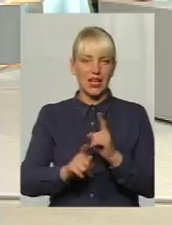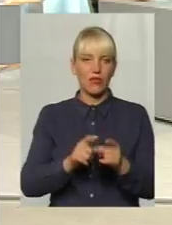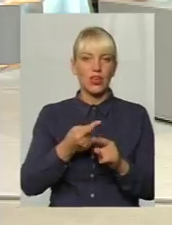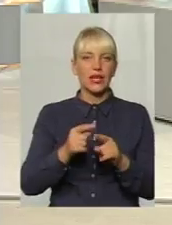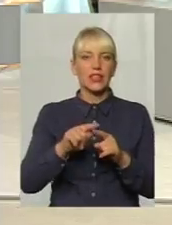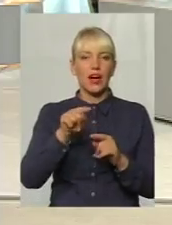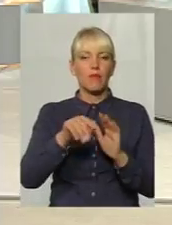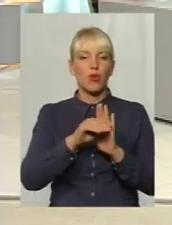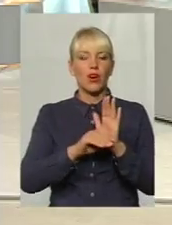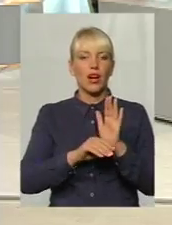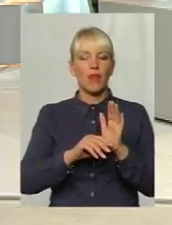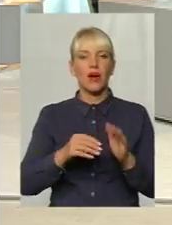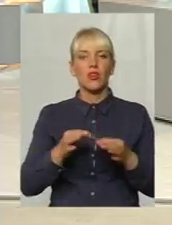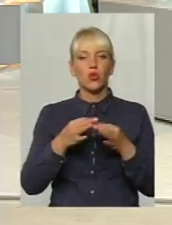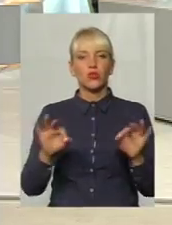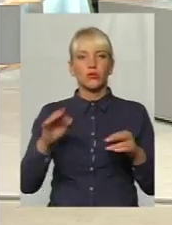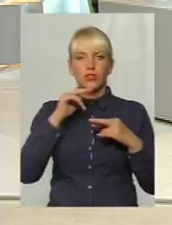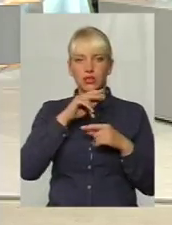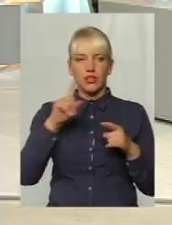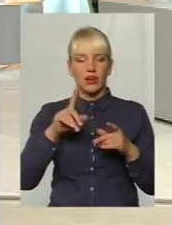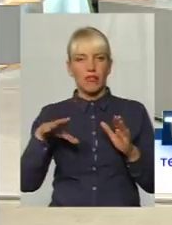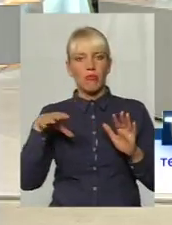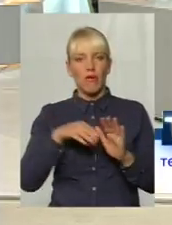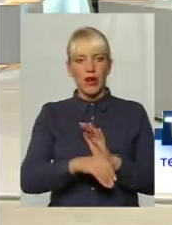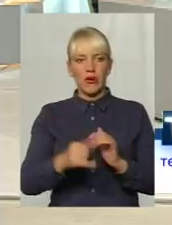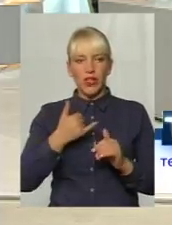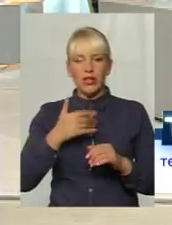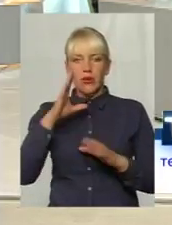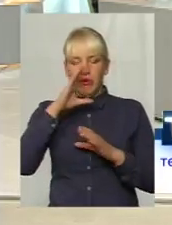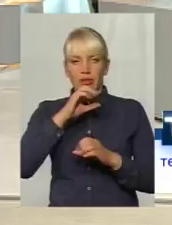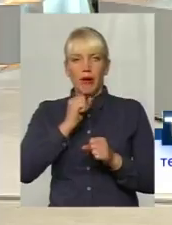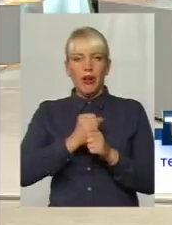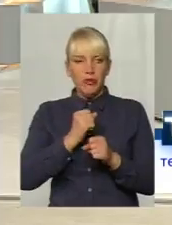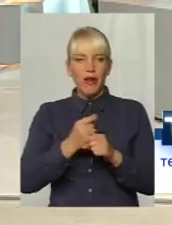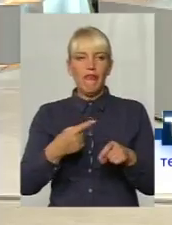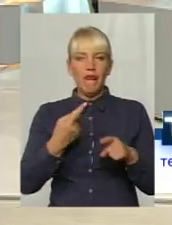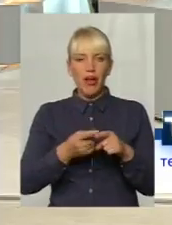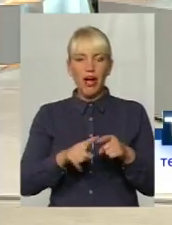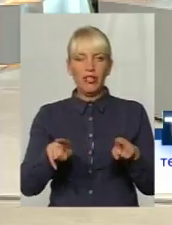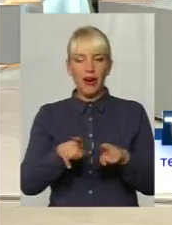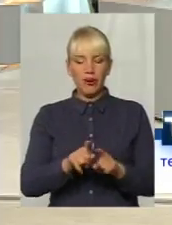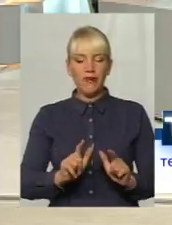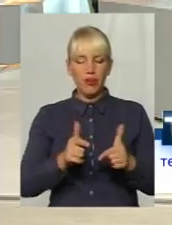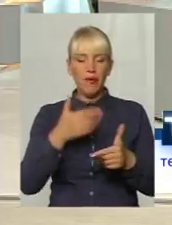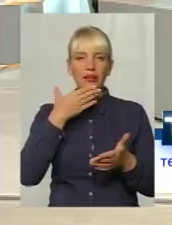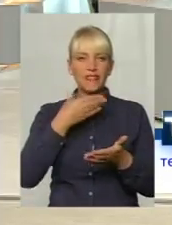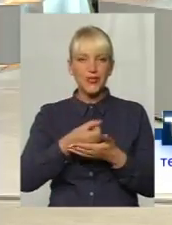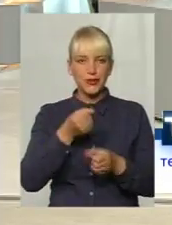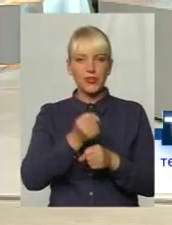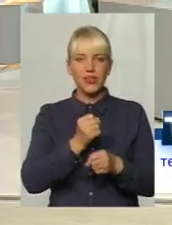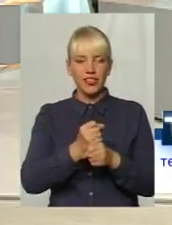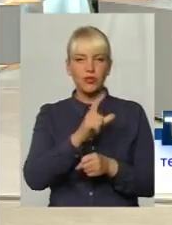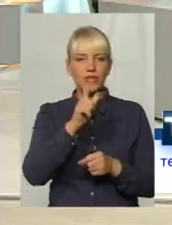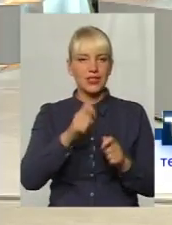програма «Доступні ліки», яка у нас зараз впроваджена і доволі успішно працює, вона теж вступила в свою дію з затримкою.